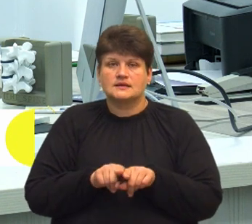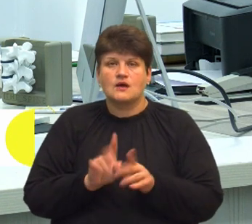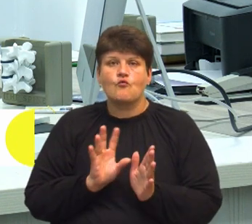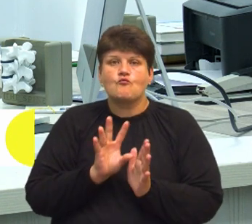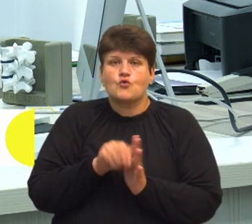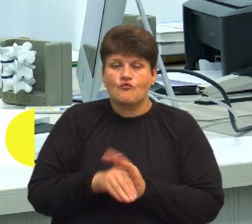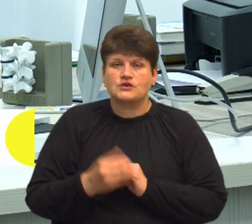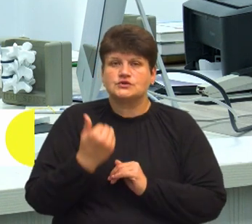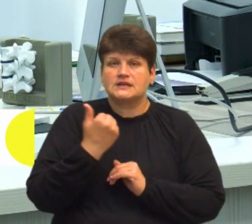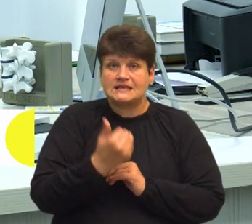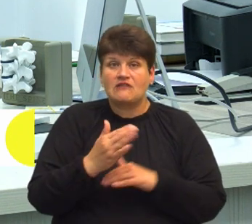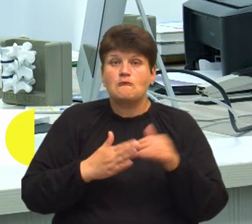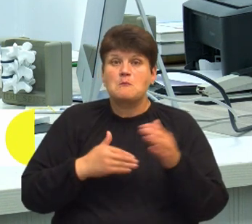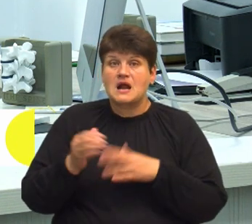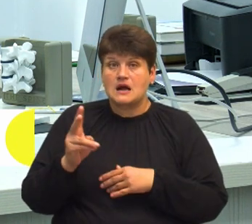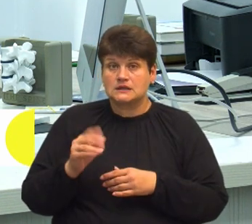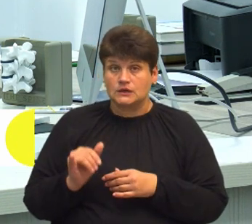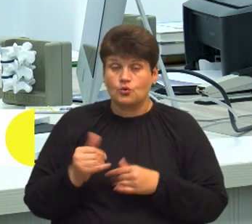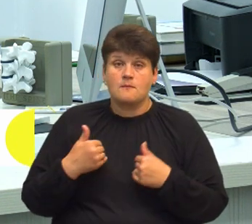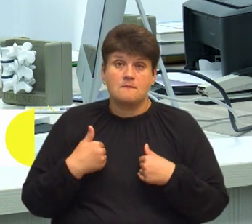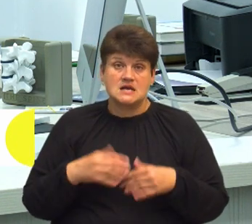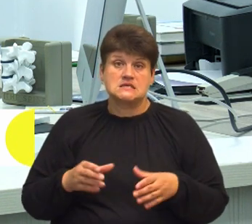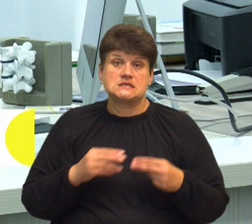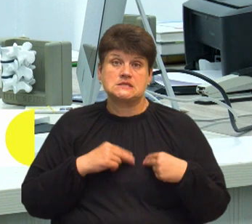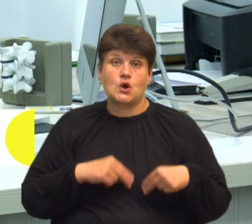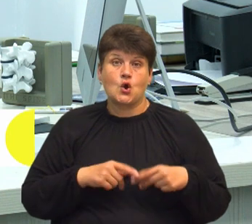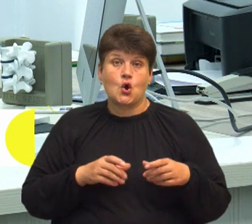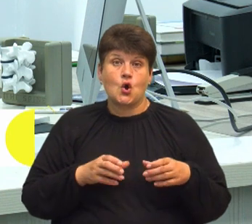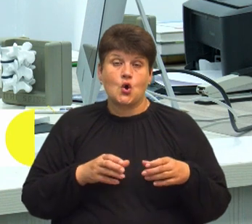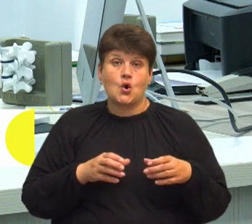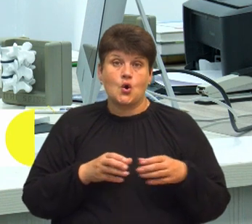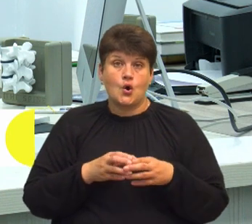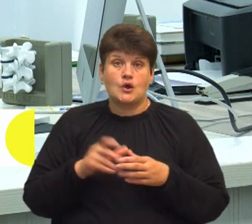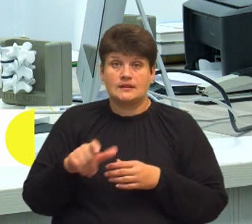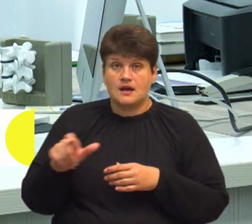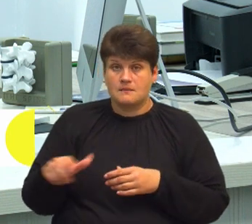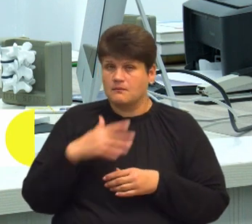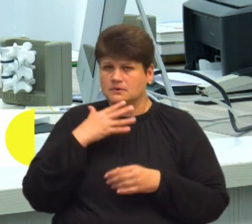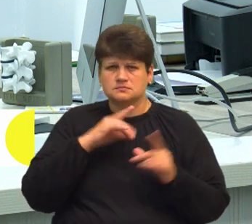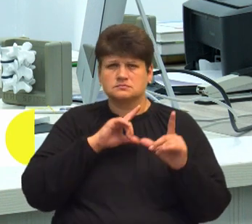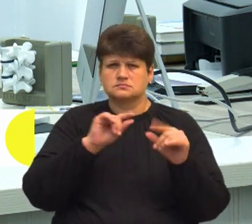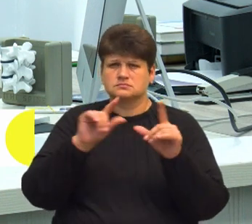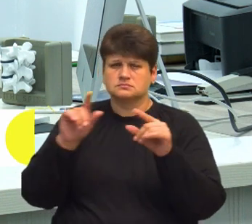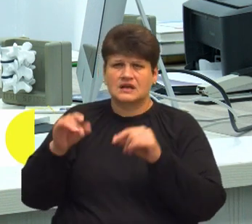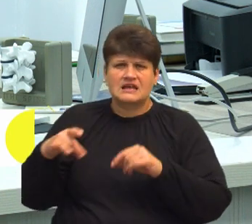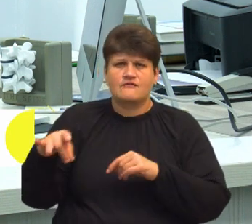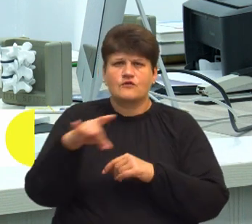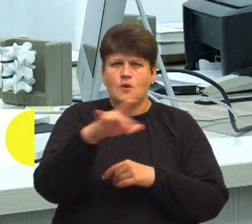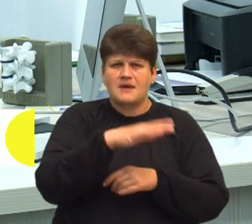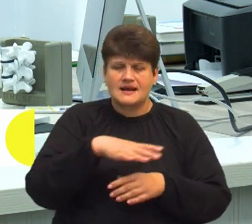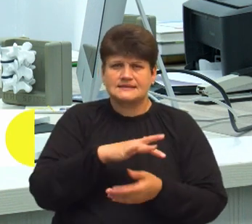в практику, ми з колегами дуже багато відвідали європейських центрів